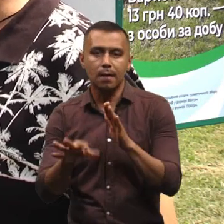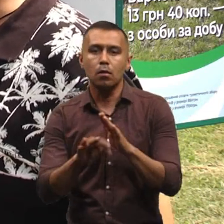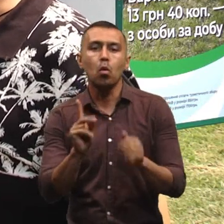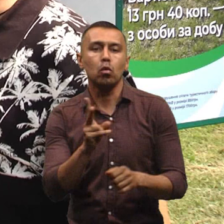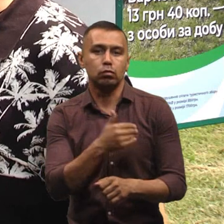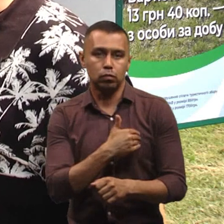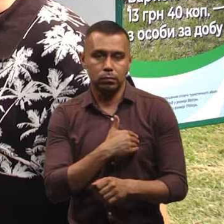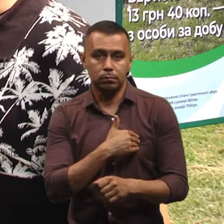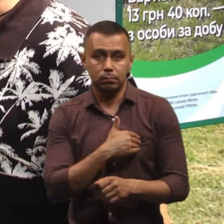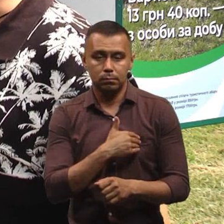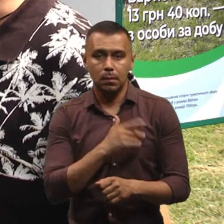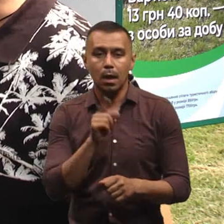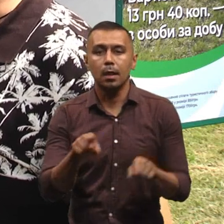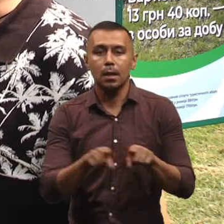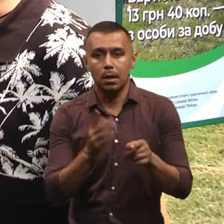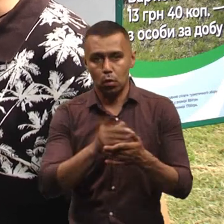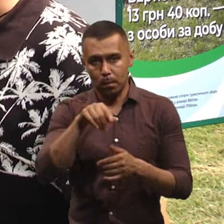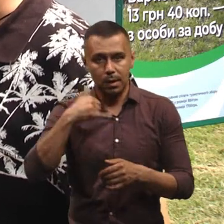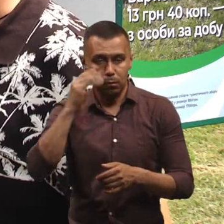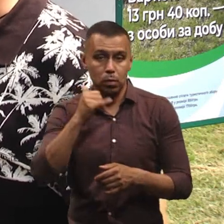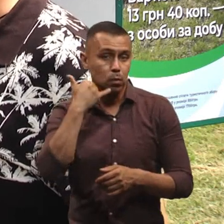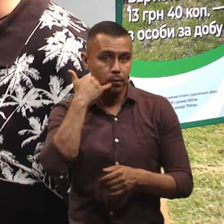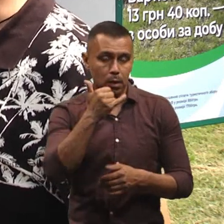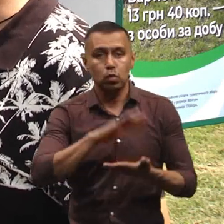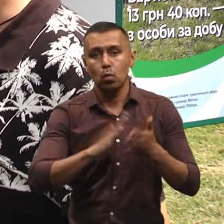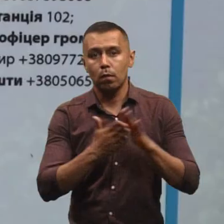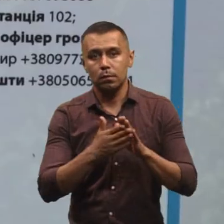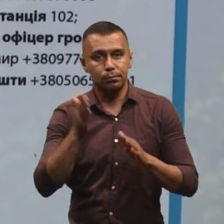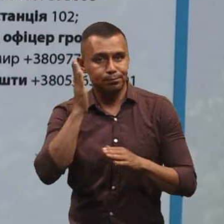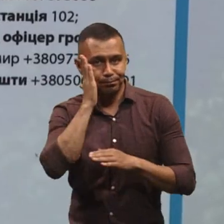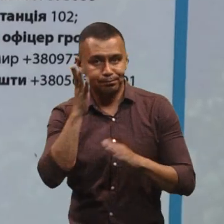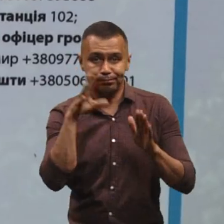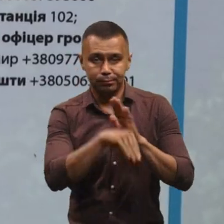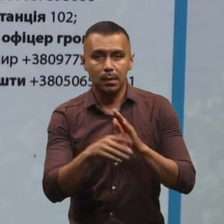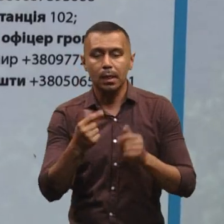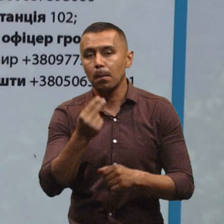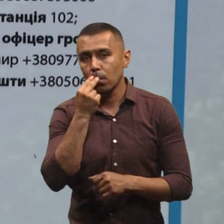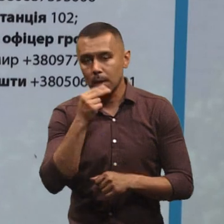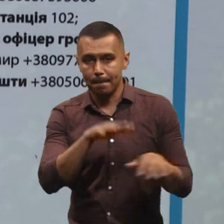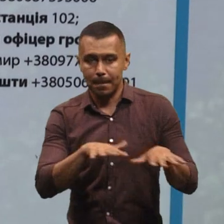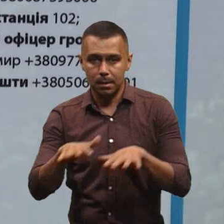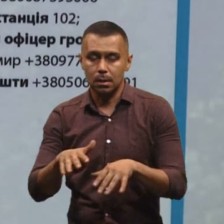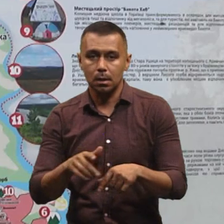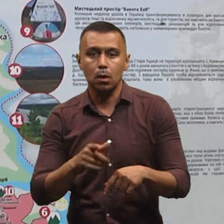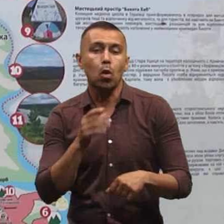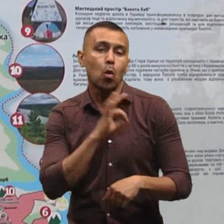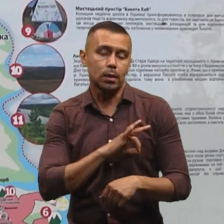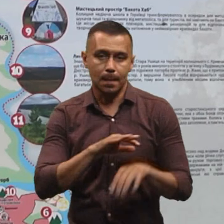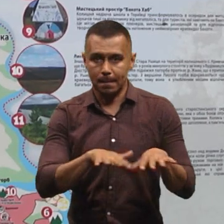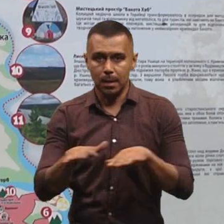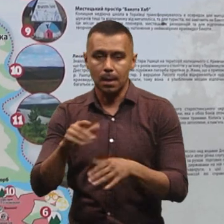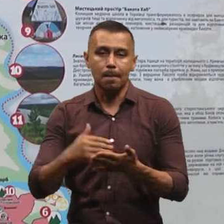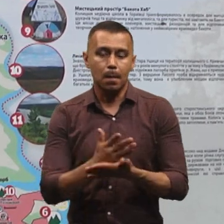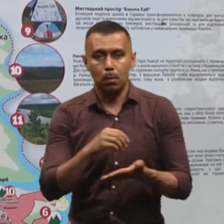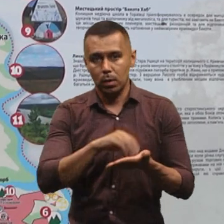бажання, і теж до них є контакт. Можна позвонити і домовити за нічтю. Де перекусити місця і корисні місця? На мапі